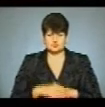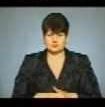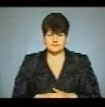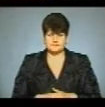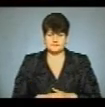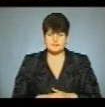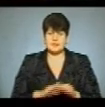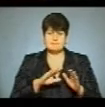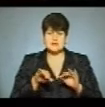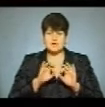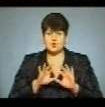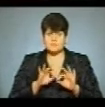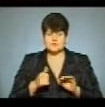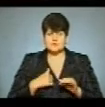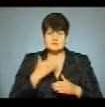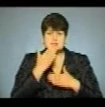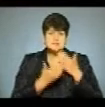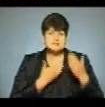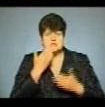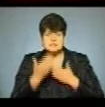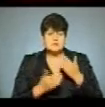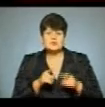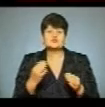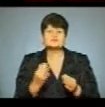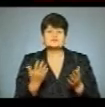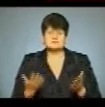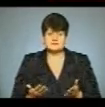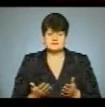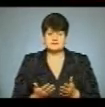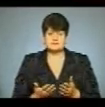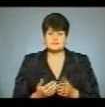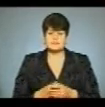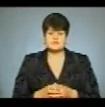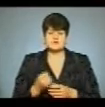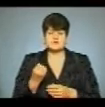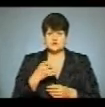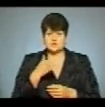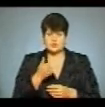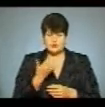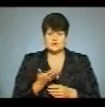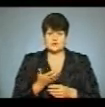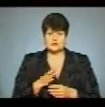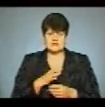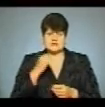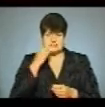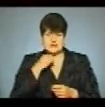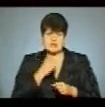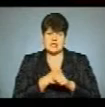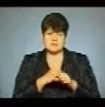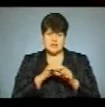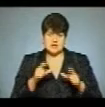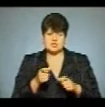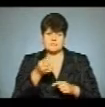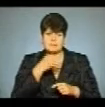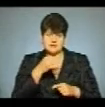Після розповіді військової школярі запитують її те, що їх цікавить. З 2014 року в'являлися застарілі аптечки, застарілі медикаменти.